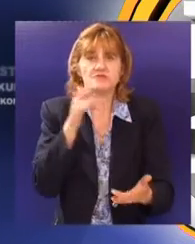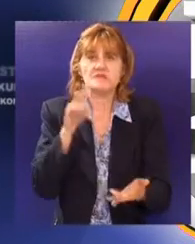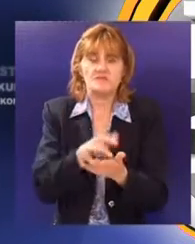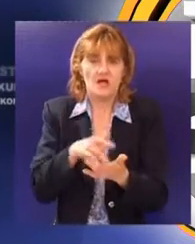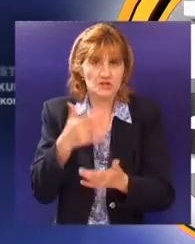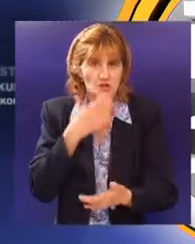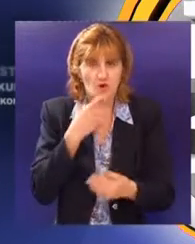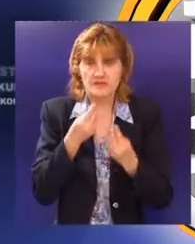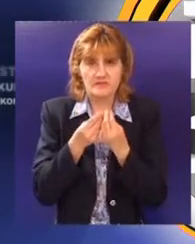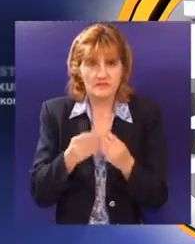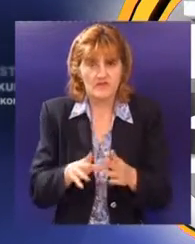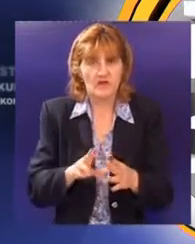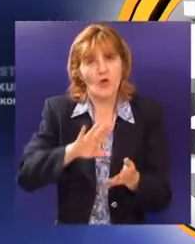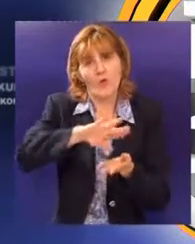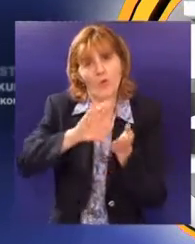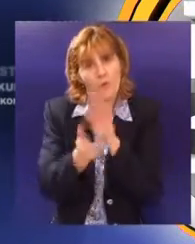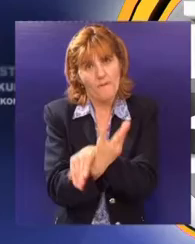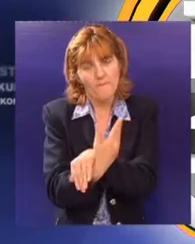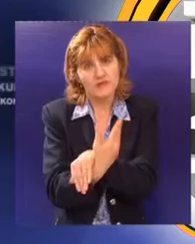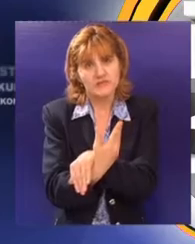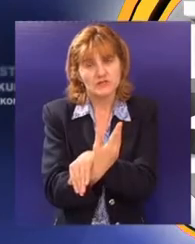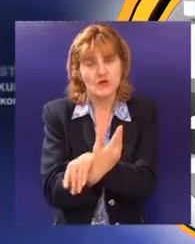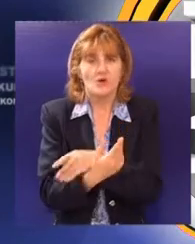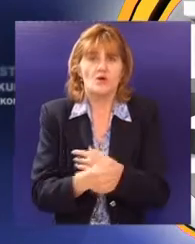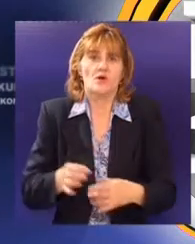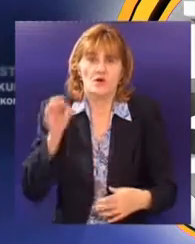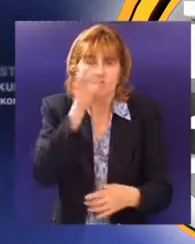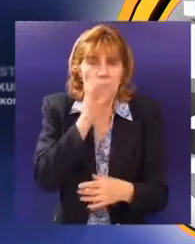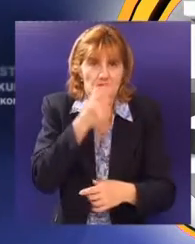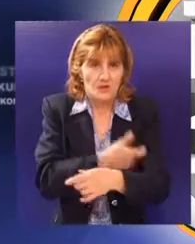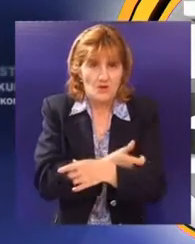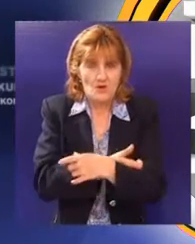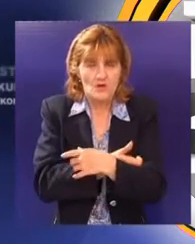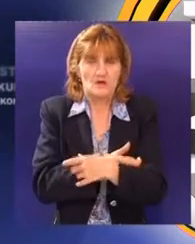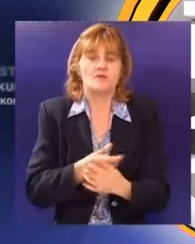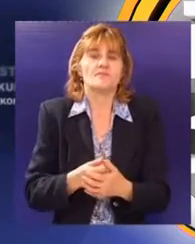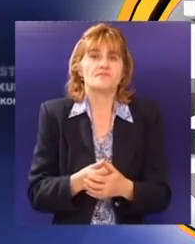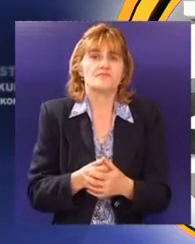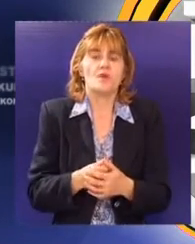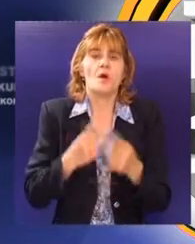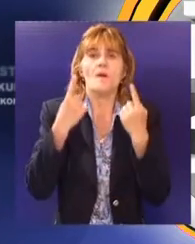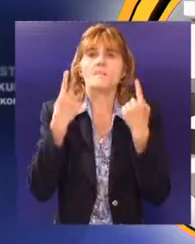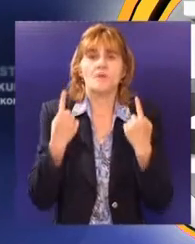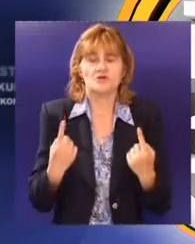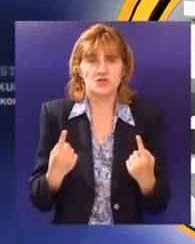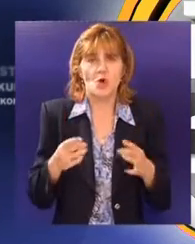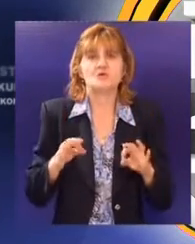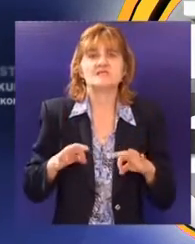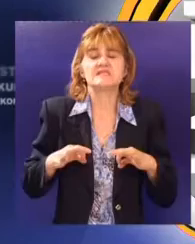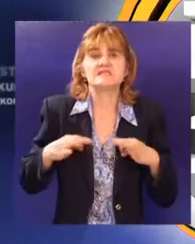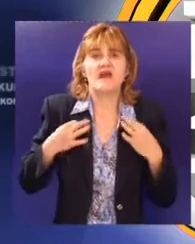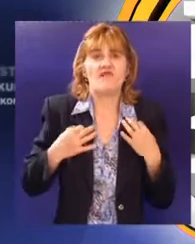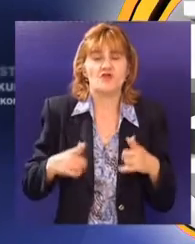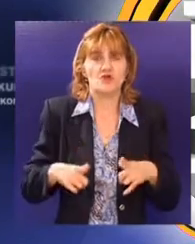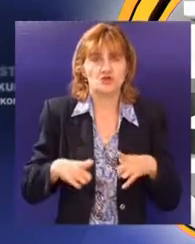srednjoškolcima da umesto korišćenja tih opojnih materijala postoji i zrav život